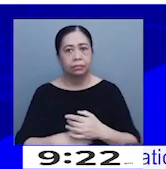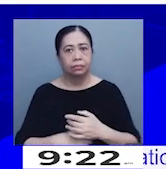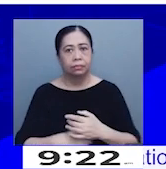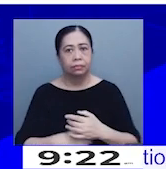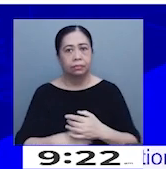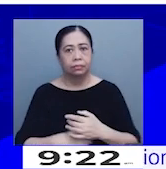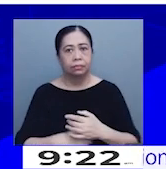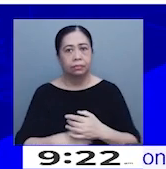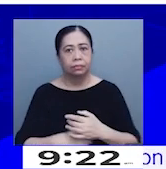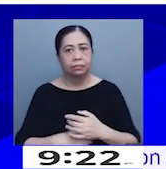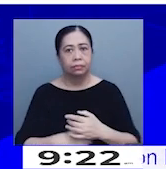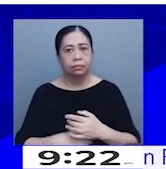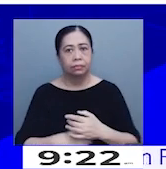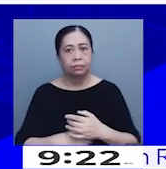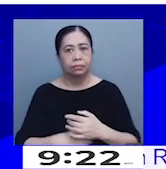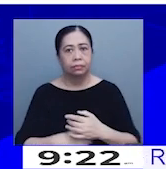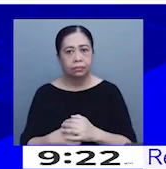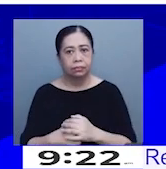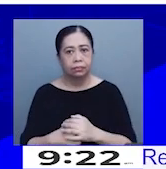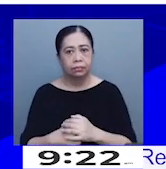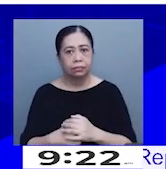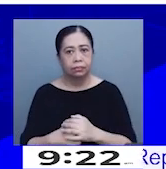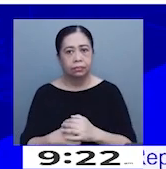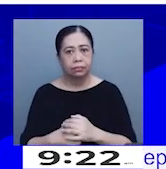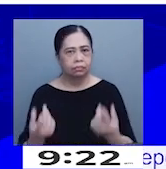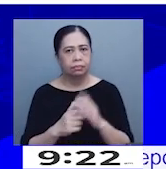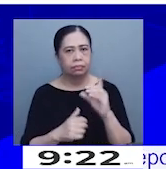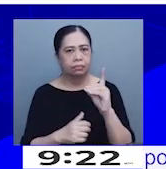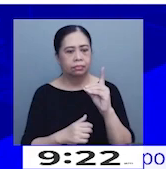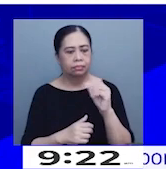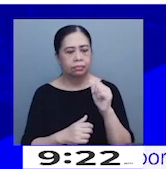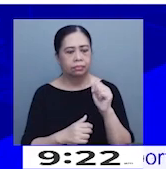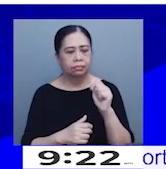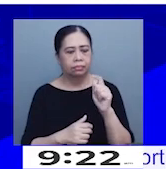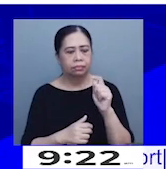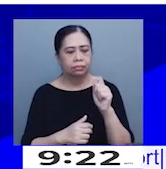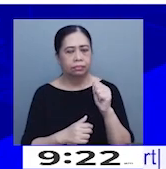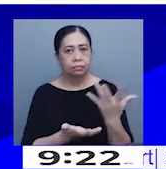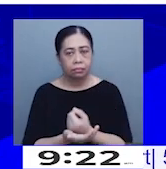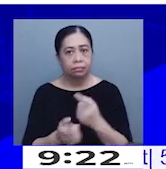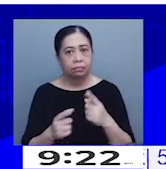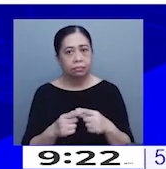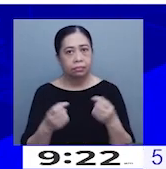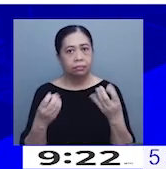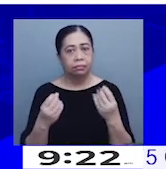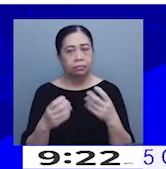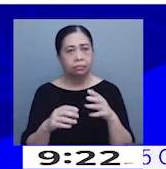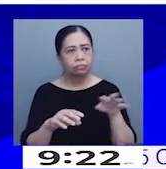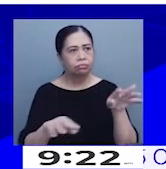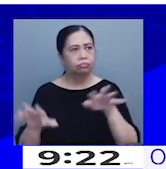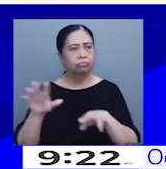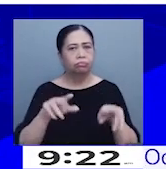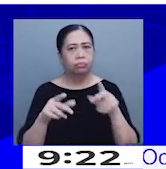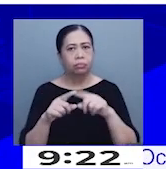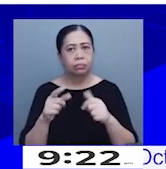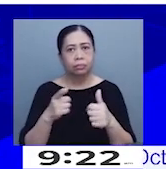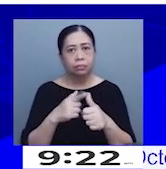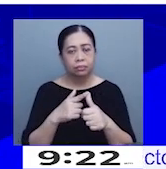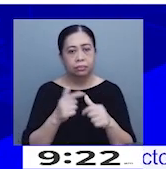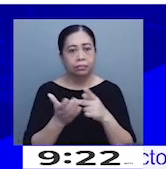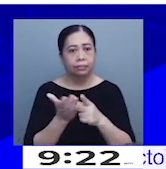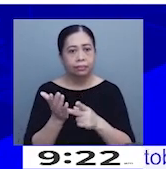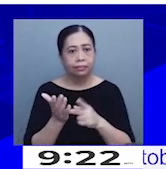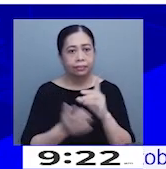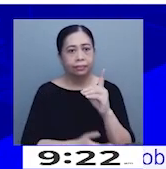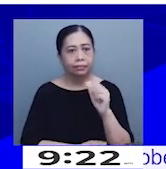second 15 days. Of course, we are doing the data collection sa mga maraming outlets. nung first phase ng ating data